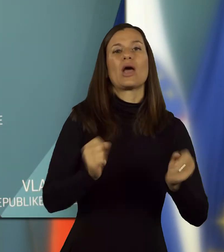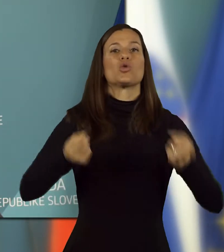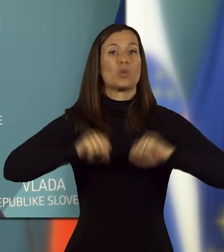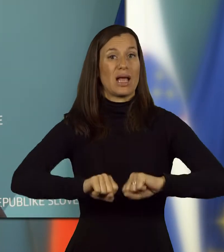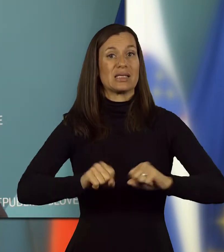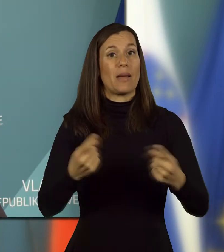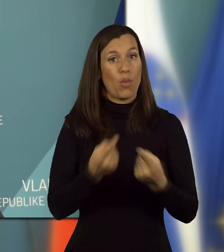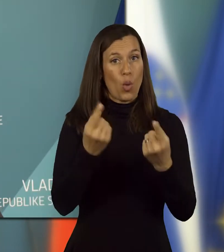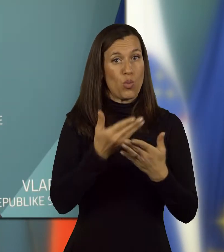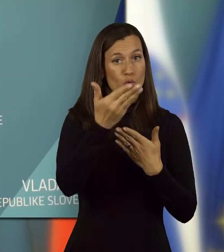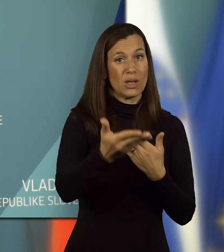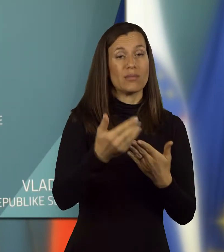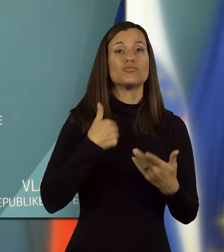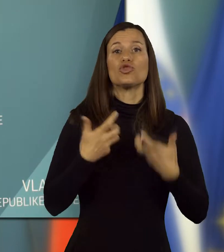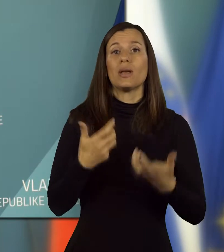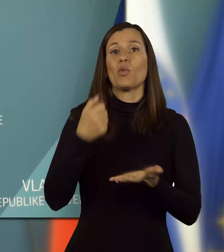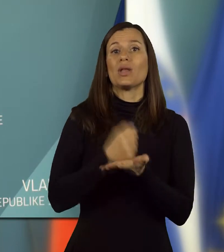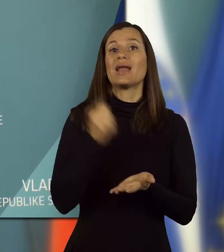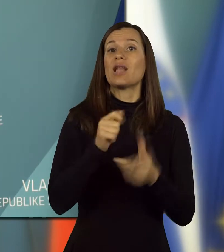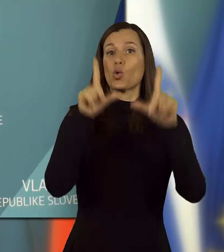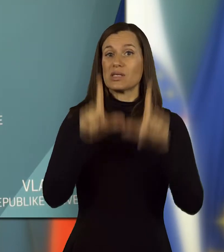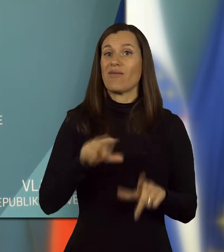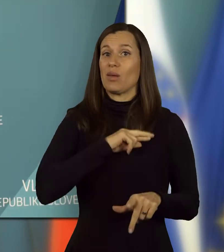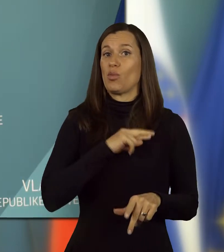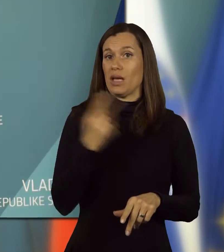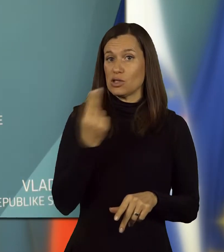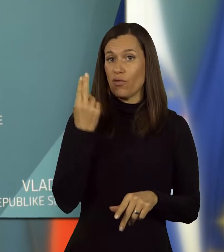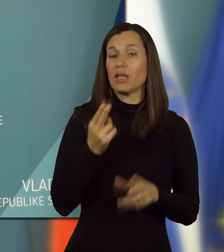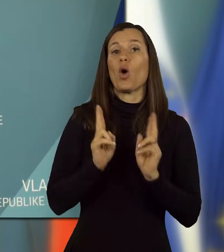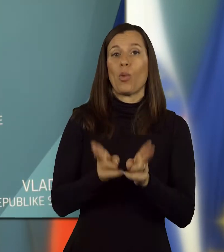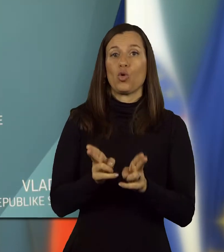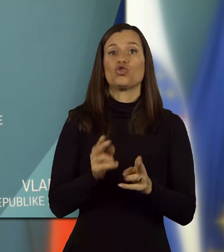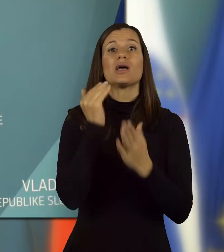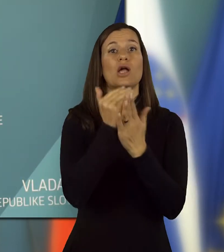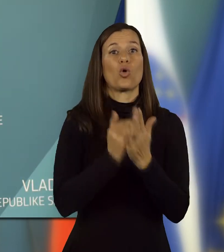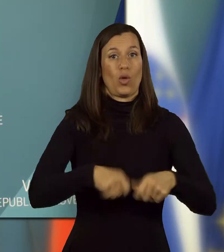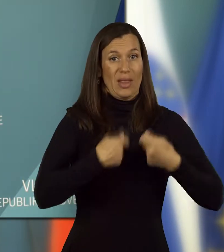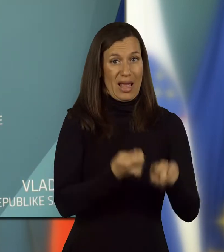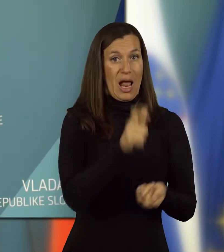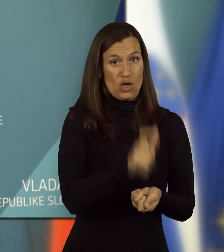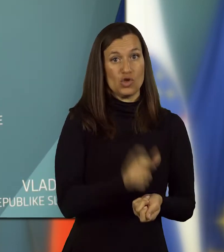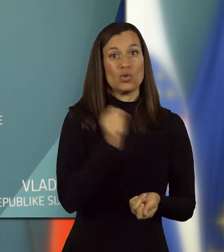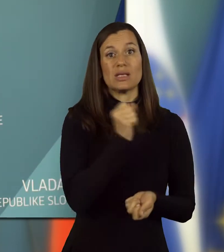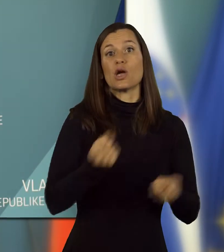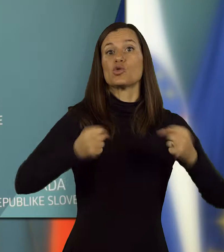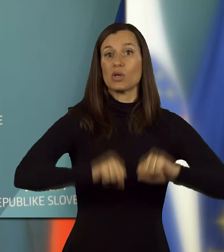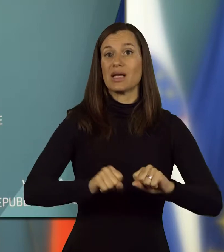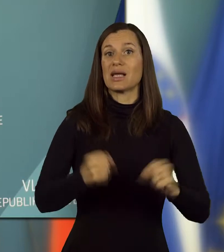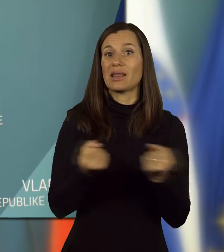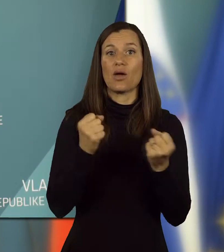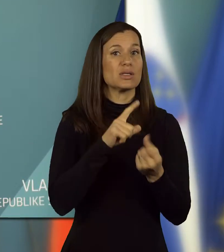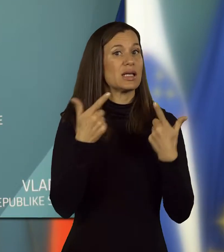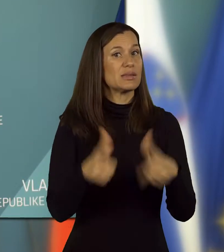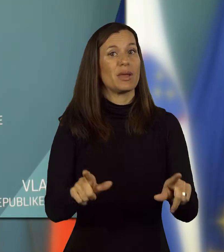pobude, bi želela podariti, da ustava Republike Slovenije med drugim omogoča zakonodajavcov, da se gospodarska